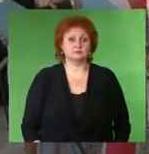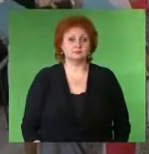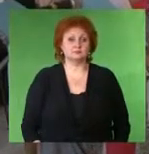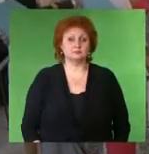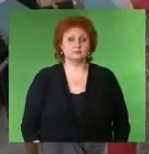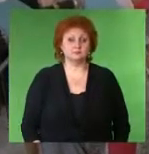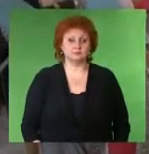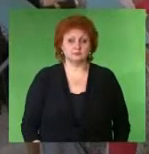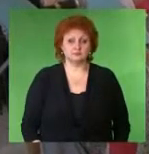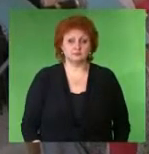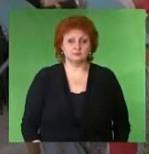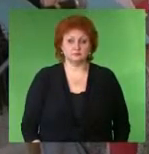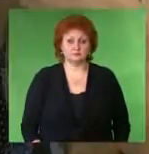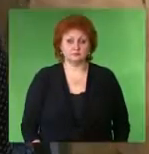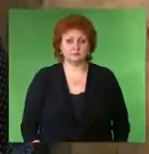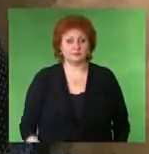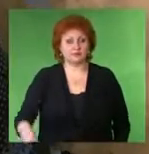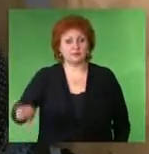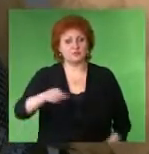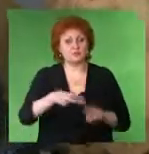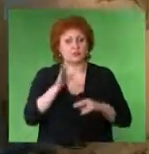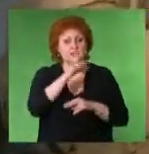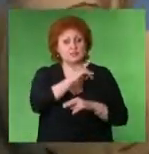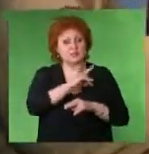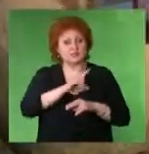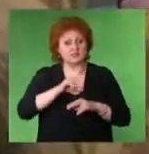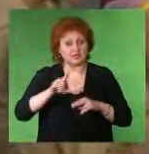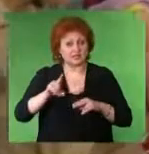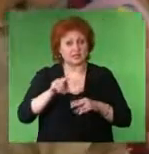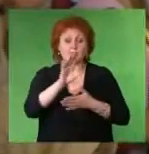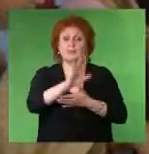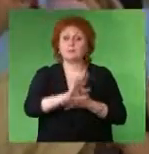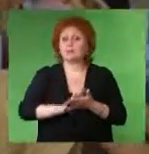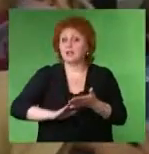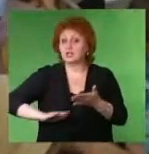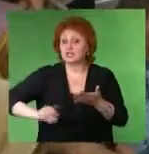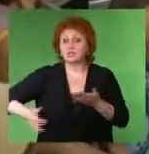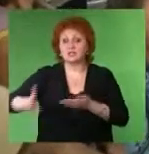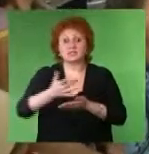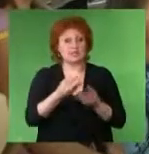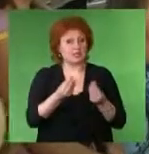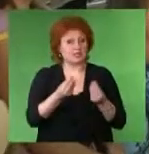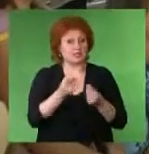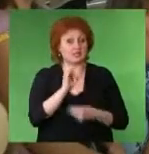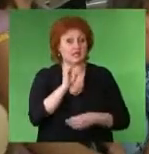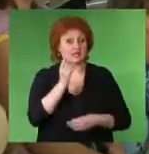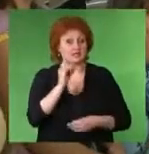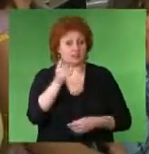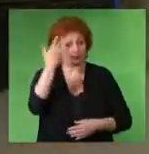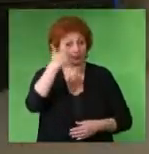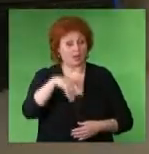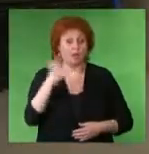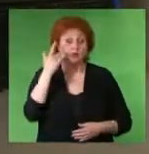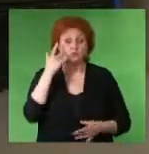Все это время акция «Семеноблаги» продолжалась Собирали деньги для ребенка с ДЦП,